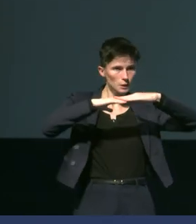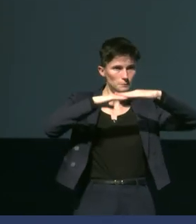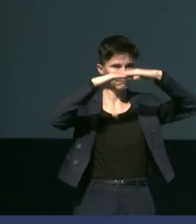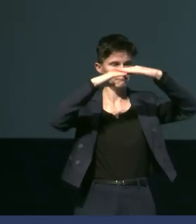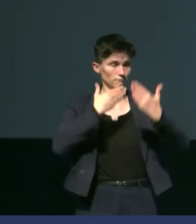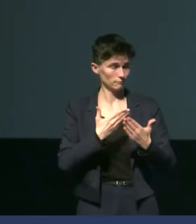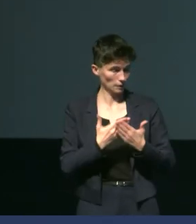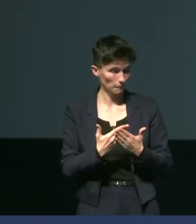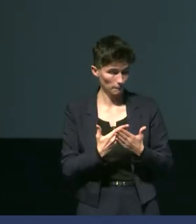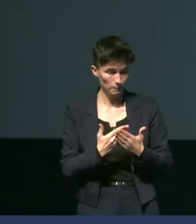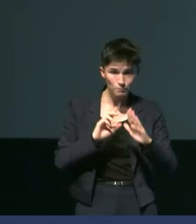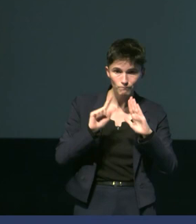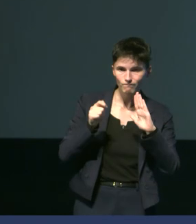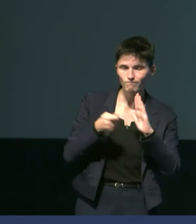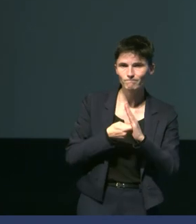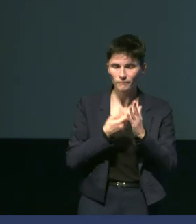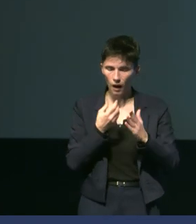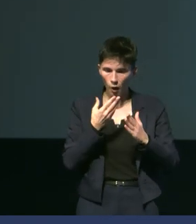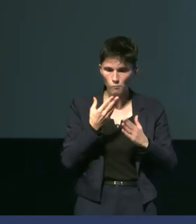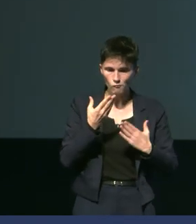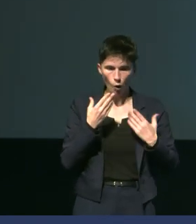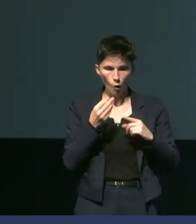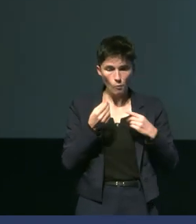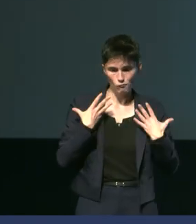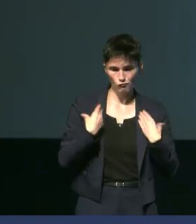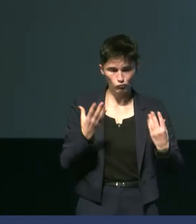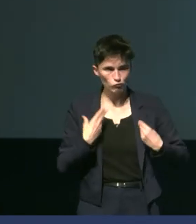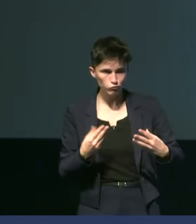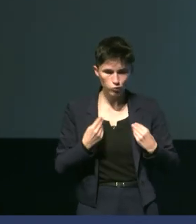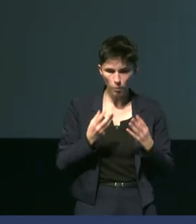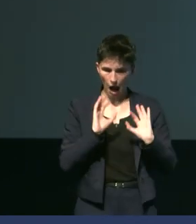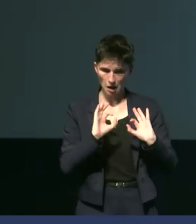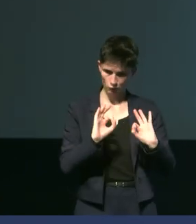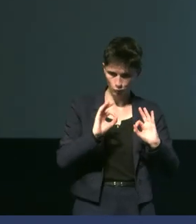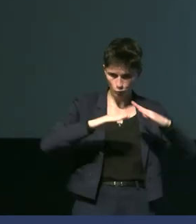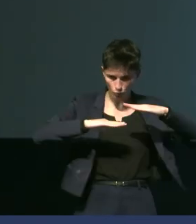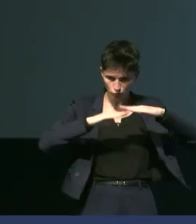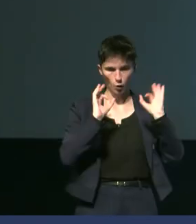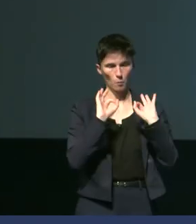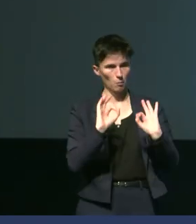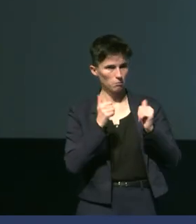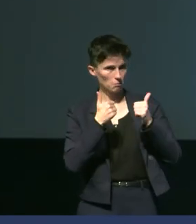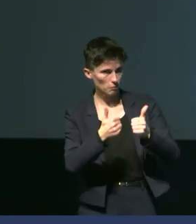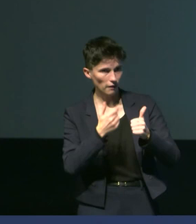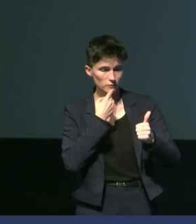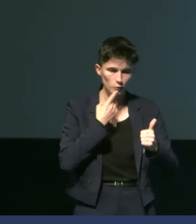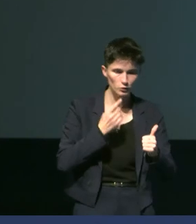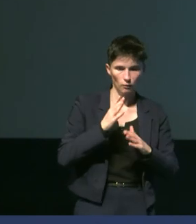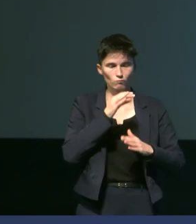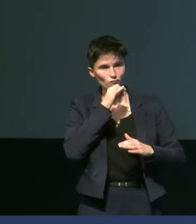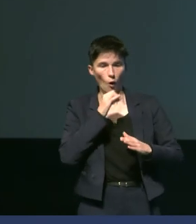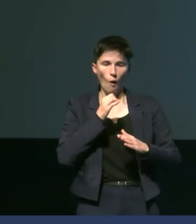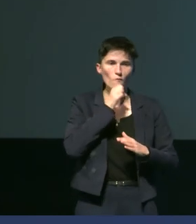les nouvelles plumes commencent à avoir une taille à peu près correcte, on va avoir les anciennes plumes qui vont commencer à tomber